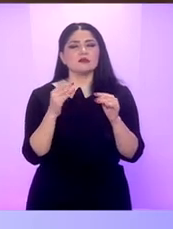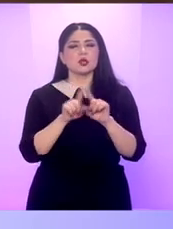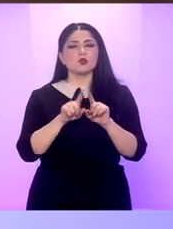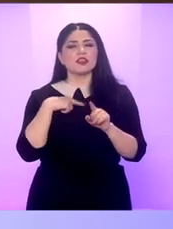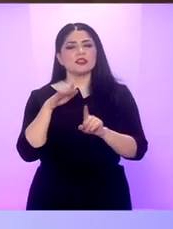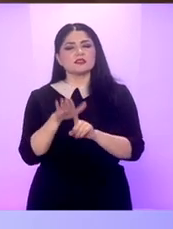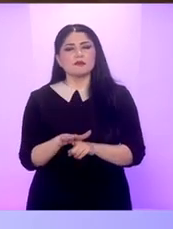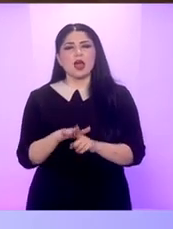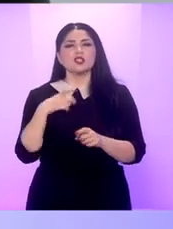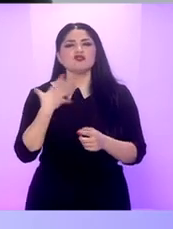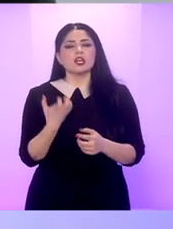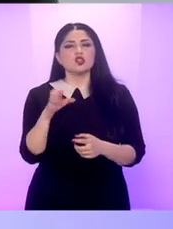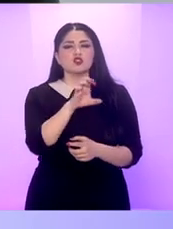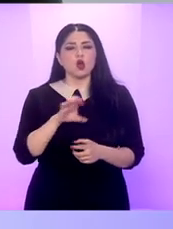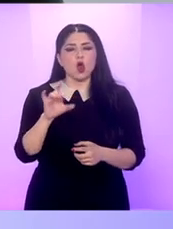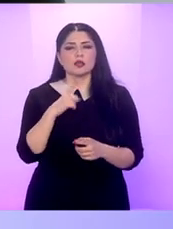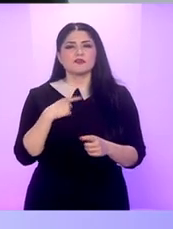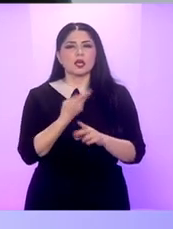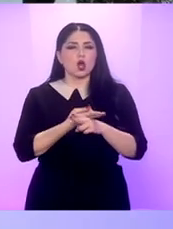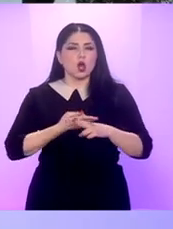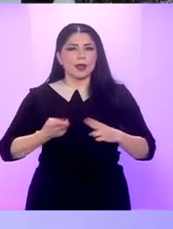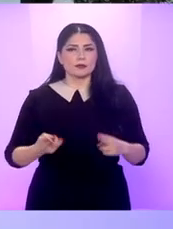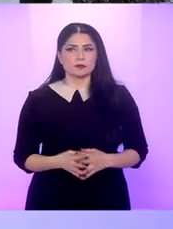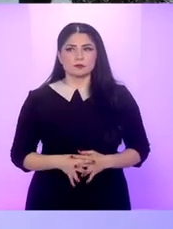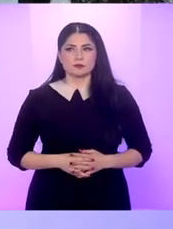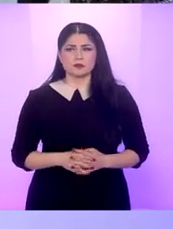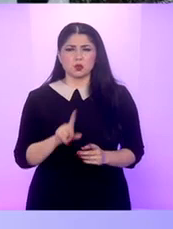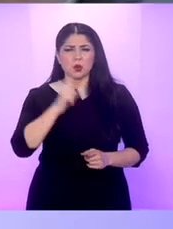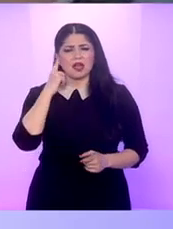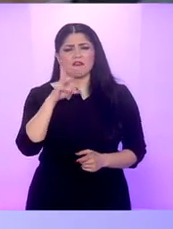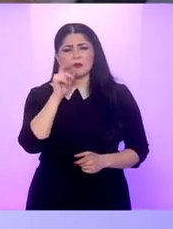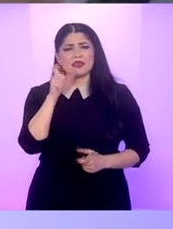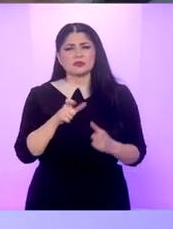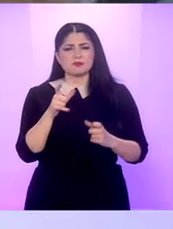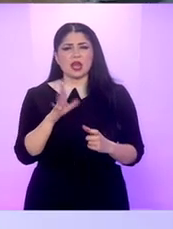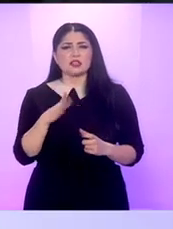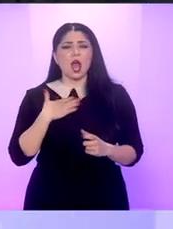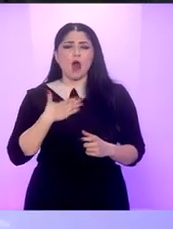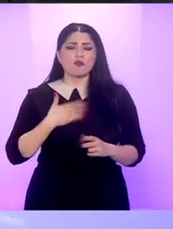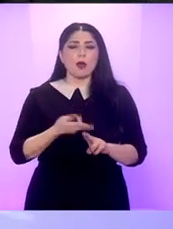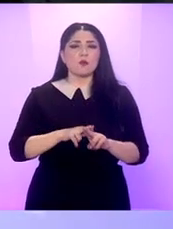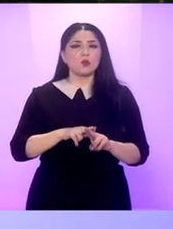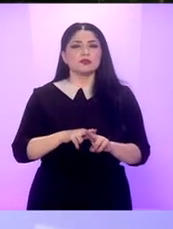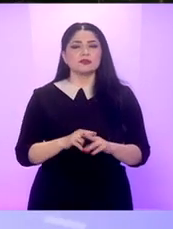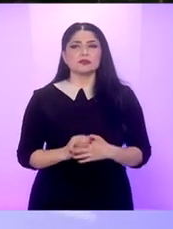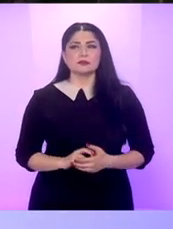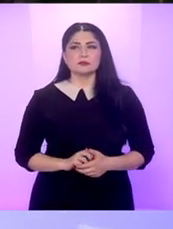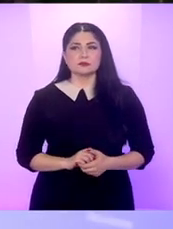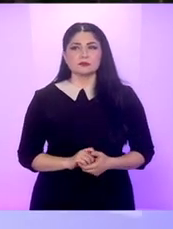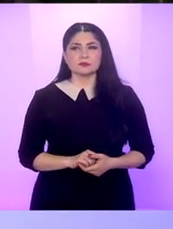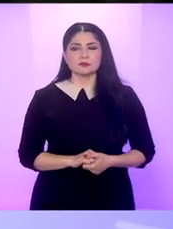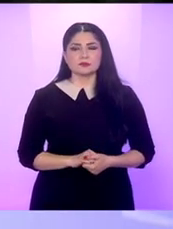eu n-aș vorbi de political correctness Cred că pur și simplu au dorit să fie o mai mare reprezentare a